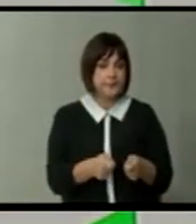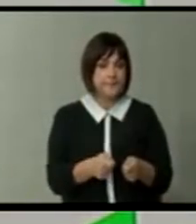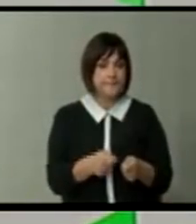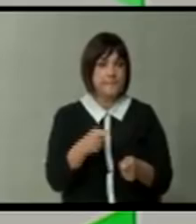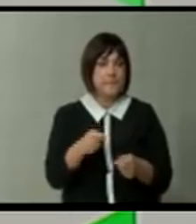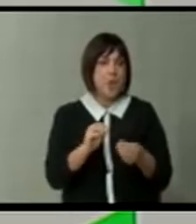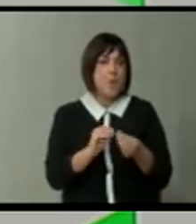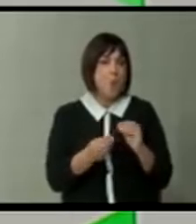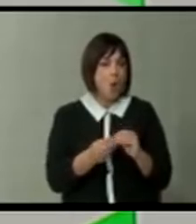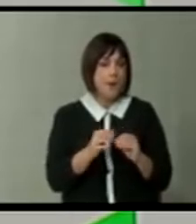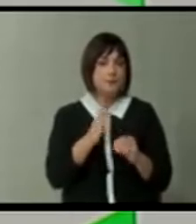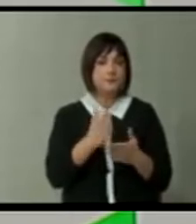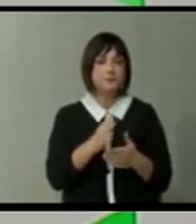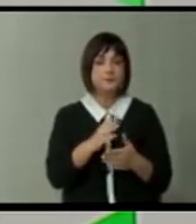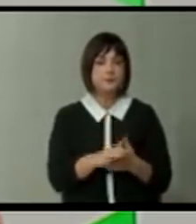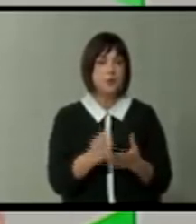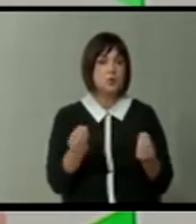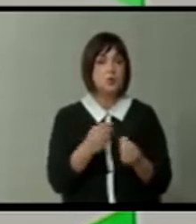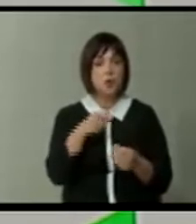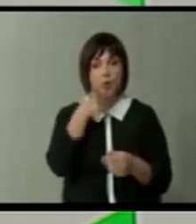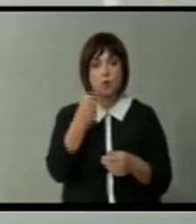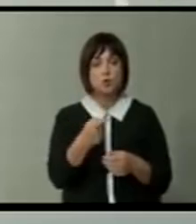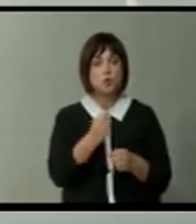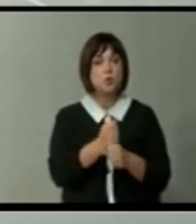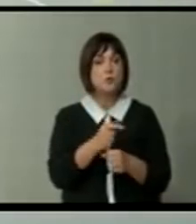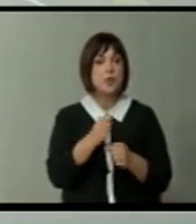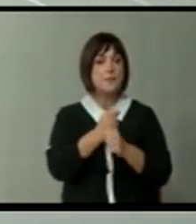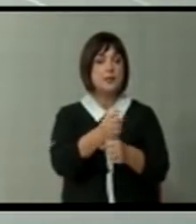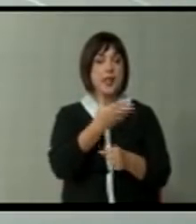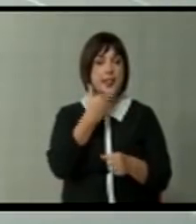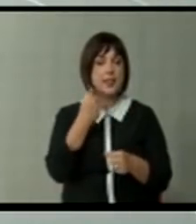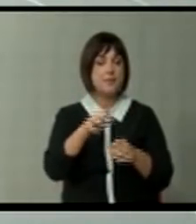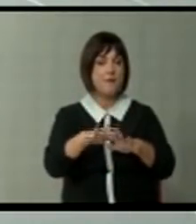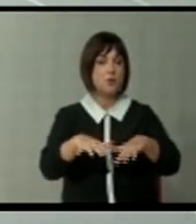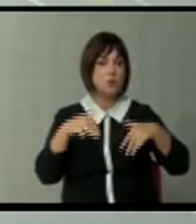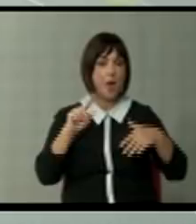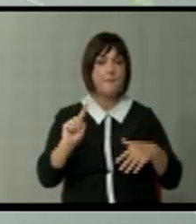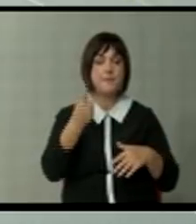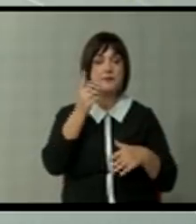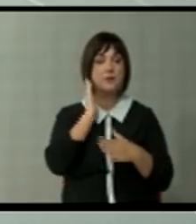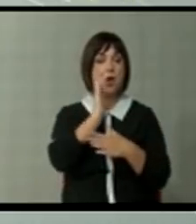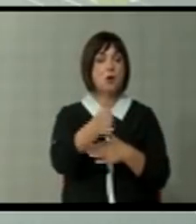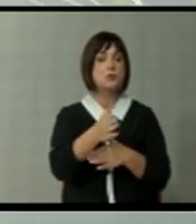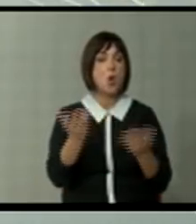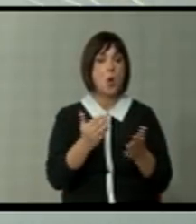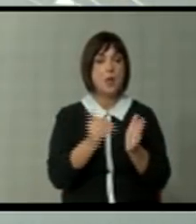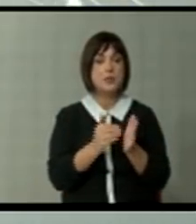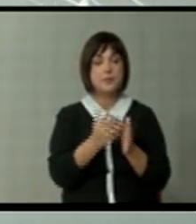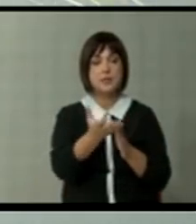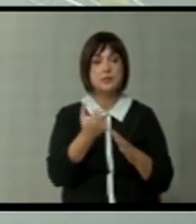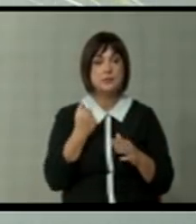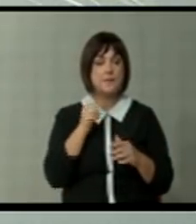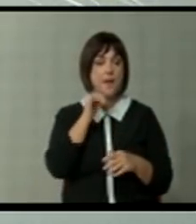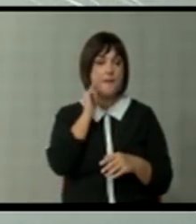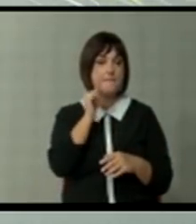проблемка и... Само еден пример, што кажа Дуевски, претениците ги нема во Собраницка сала, први се на кога треба да ги земат